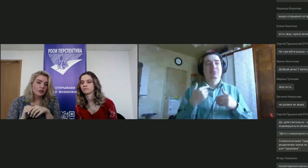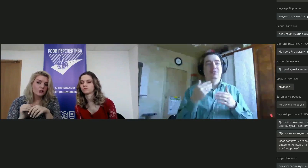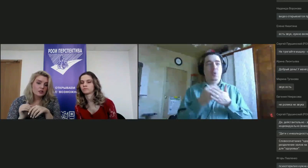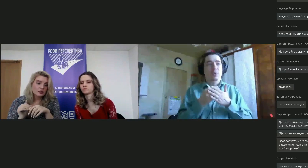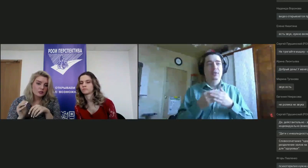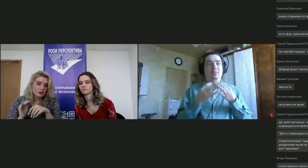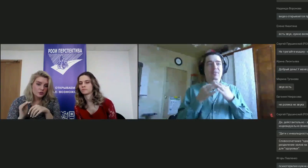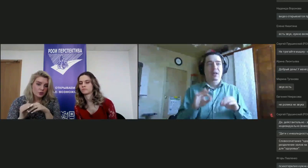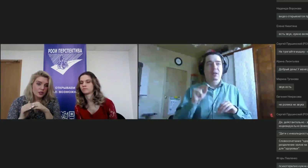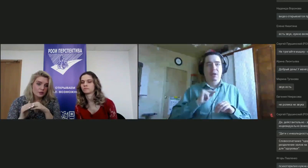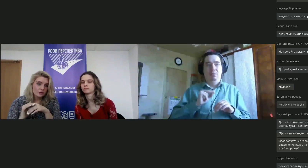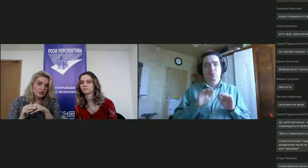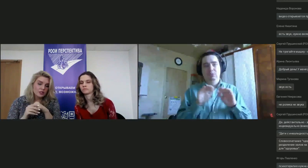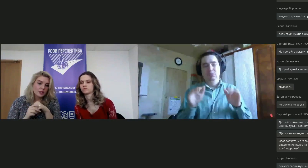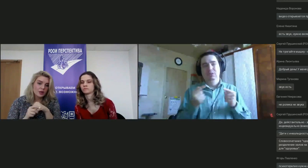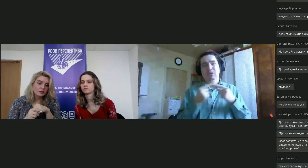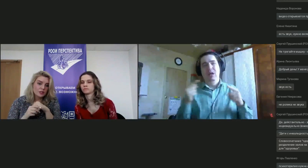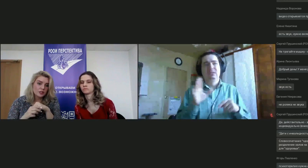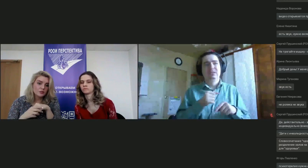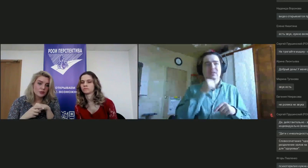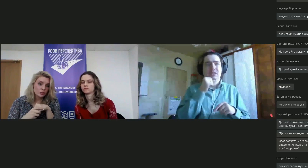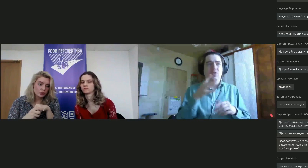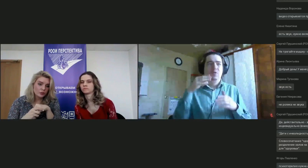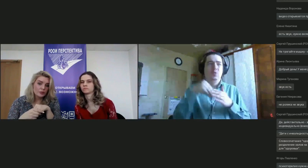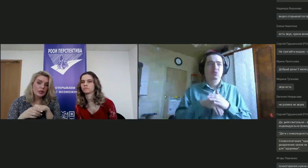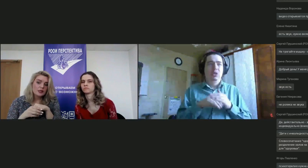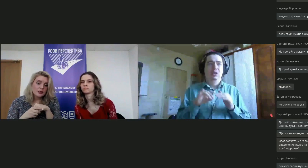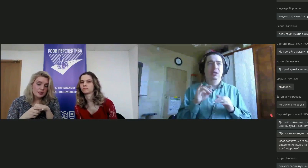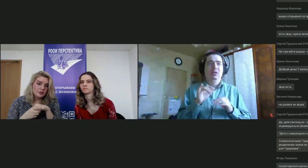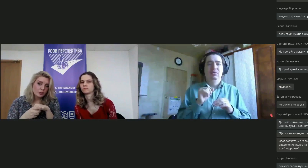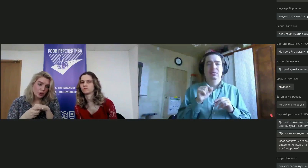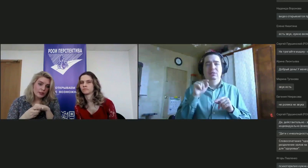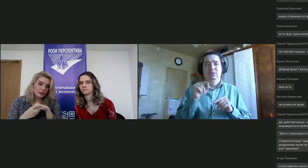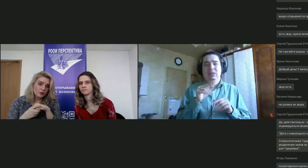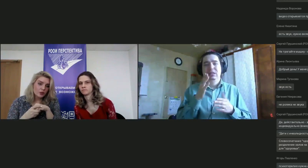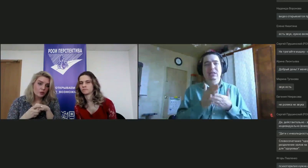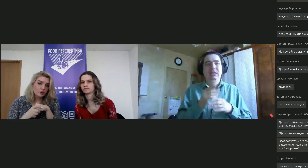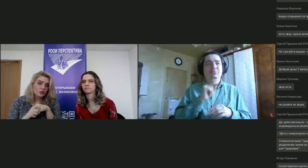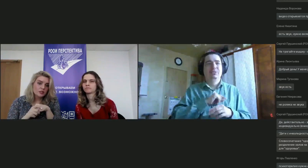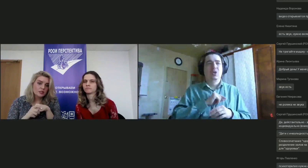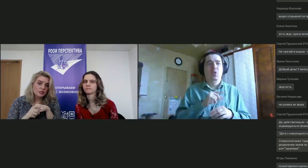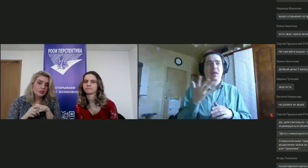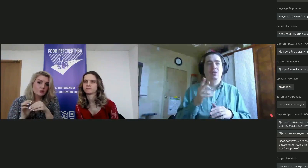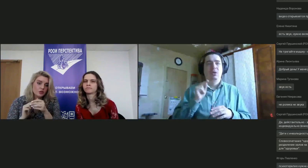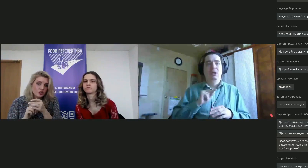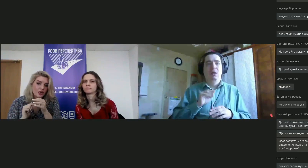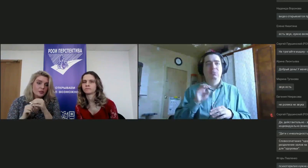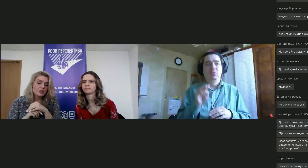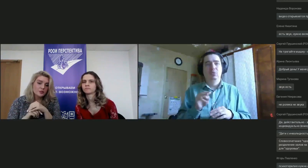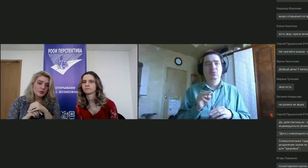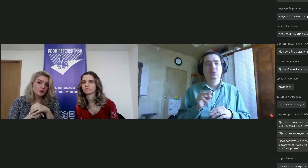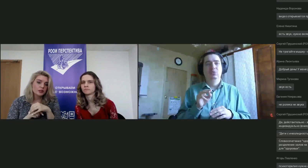с 4-летнего возраста, как правило, с психологами. Есть психологи, которые работают с грудничками,